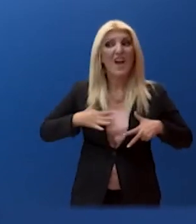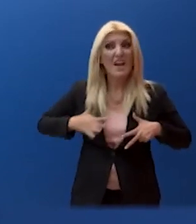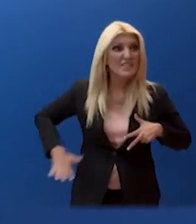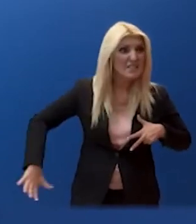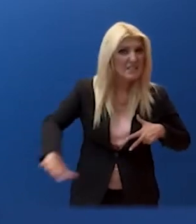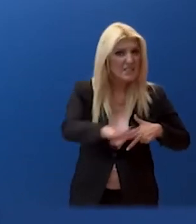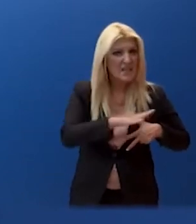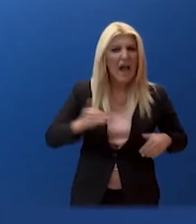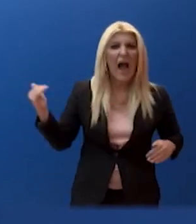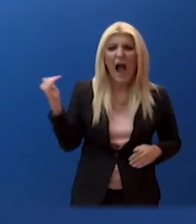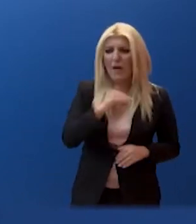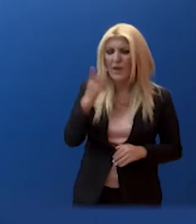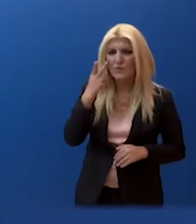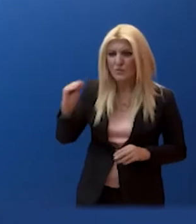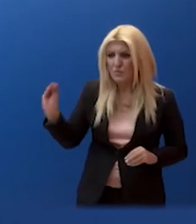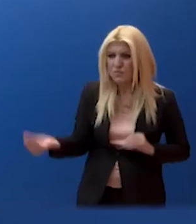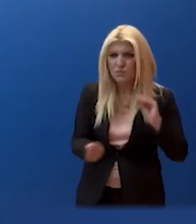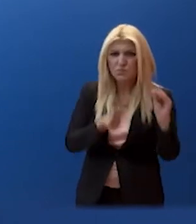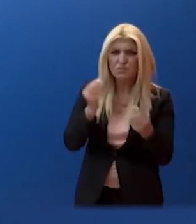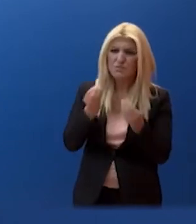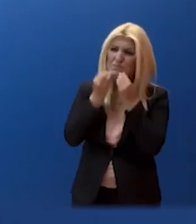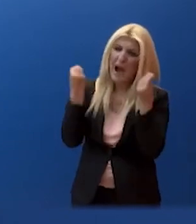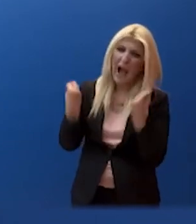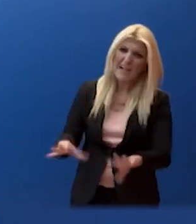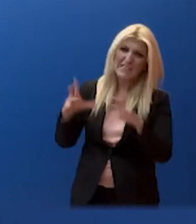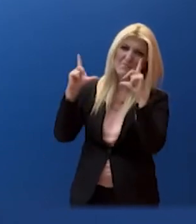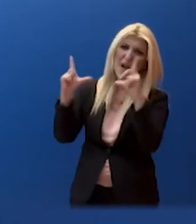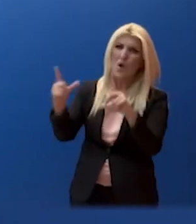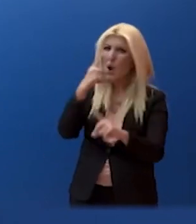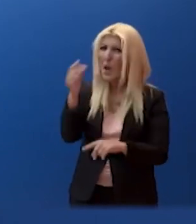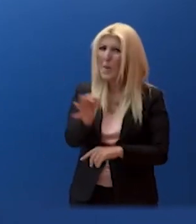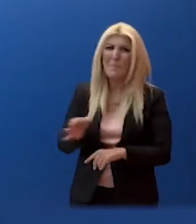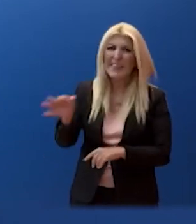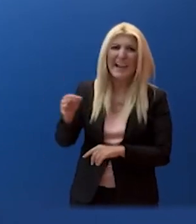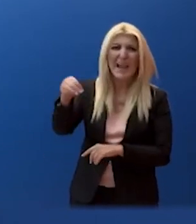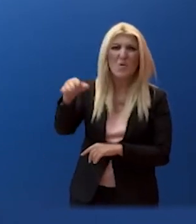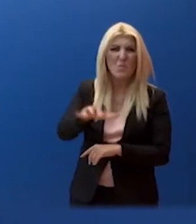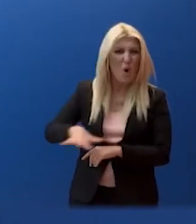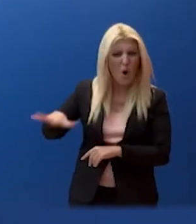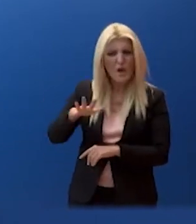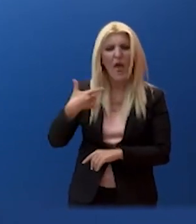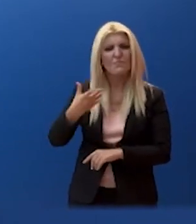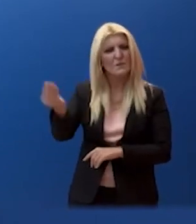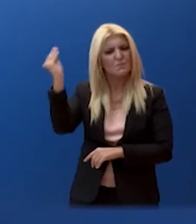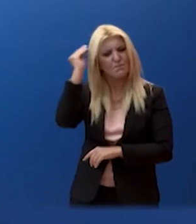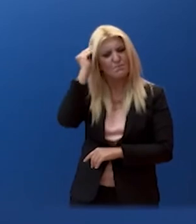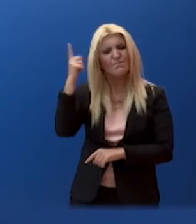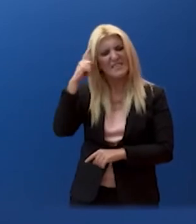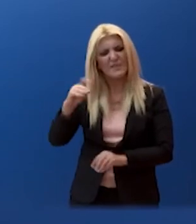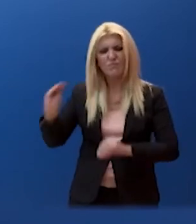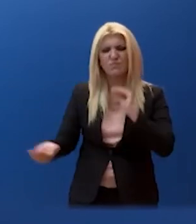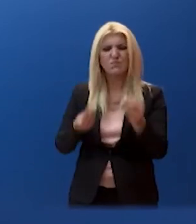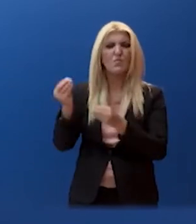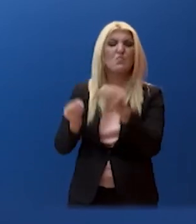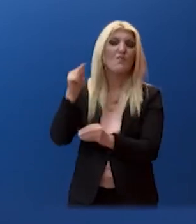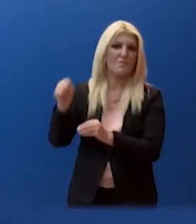άμεσα στα θλιβερά γεγονότα στη Μόρια, συνεκτιμώντας όλες τις διαστάσεις του προβλήματος. Έξι από τους υπέτειους για τα